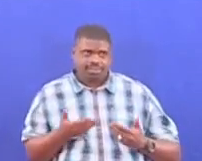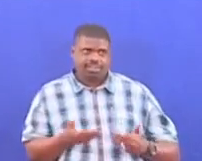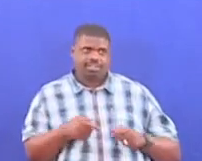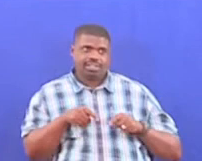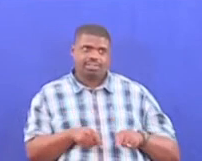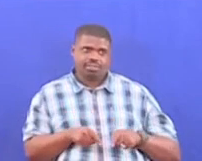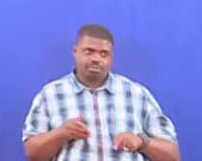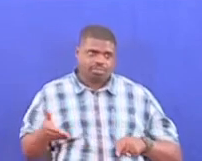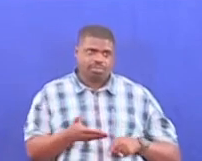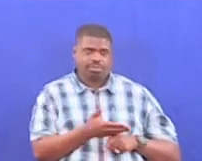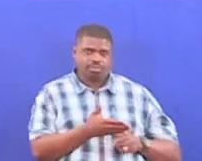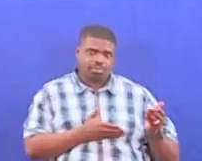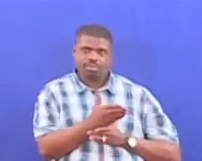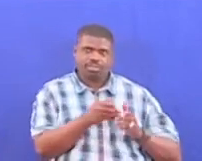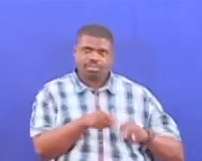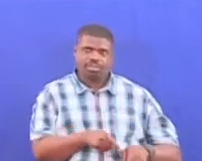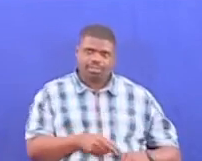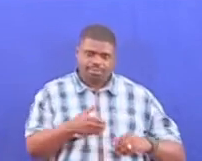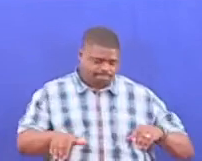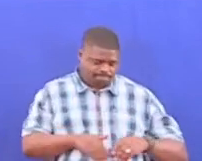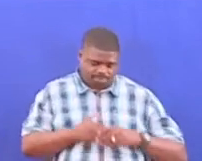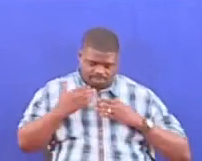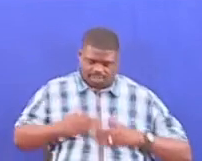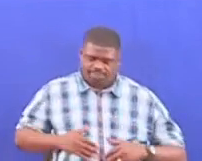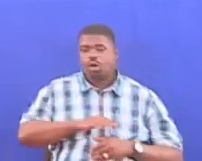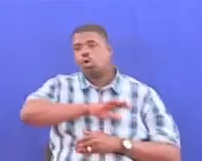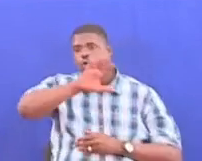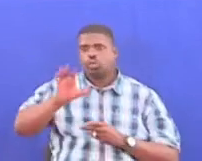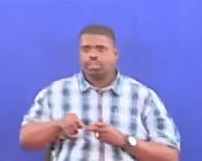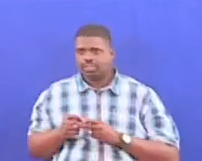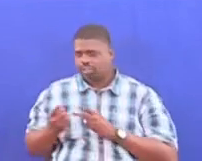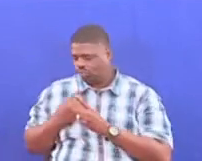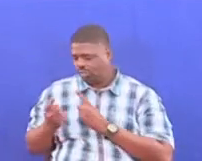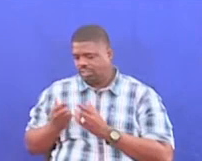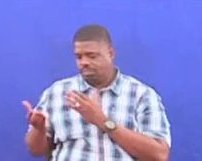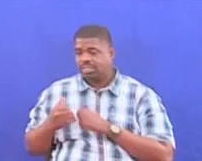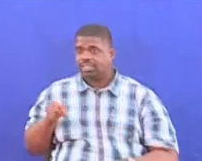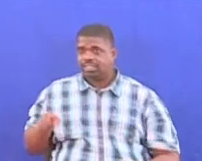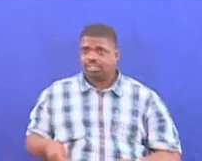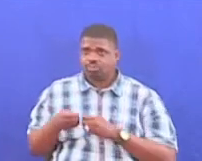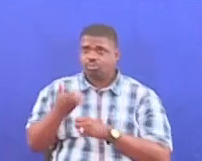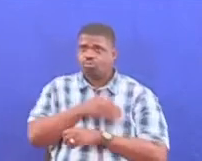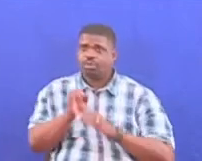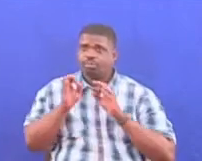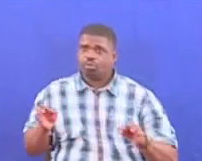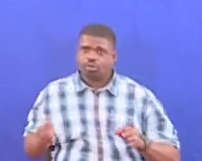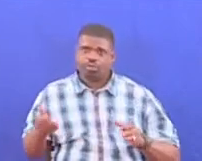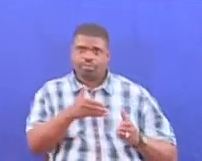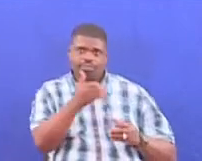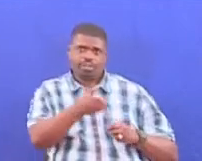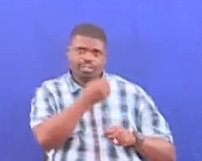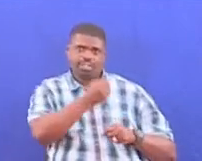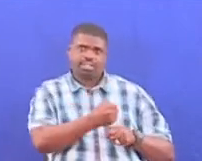tumepitisha bunge wako tukufu tupitisha hapa bima ya afya kwa ote ambayo tukasema itaitaji ili weze kutua uduma bora na kufikia na